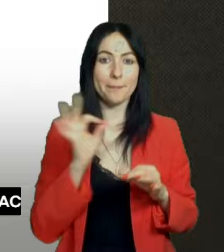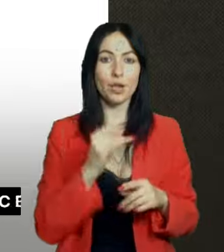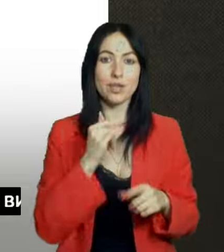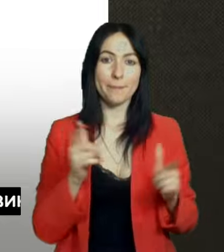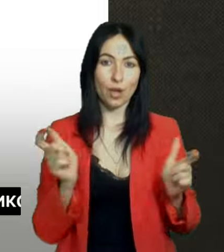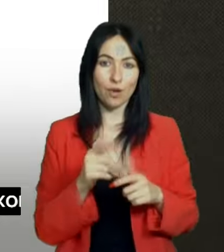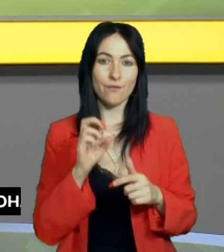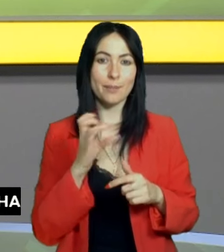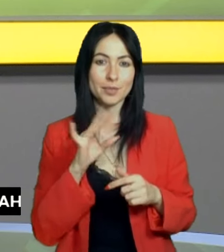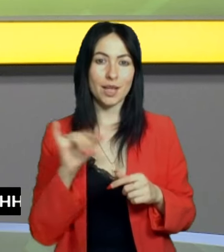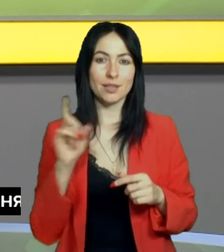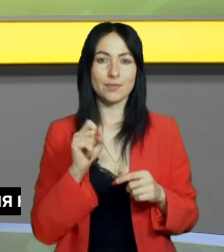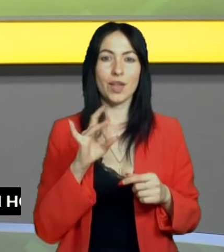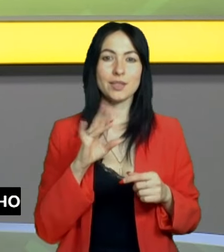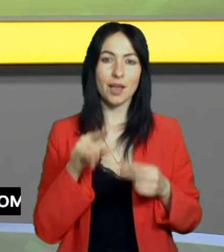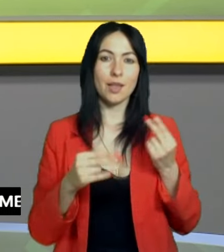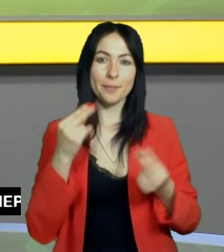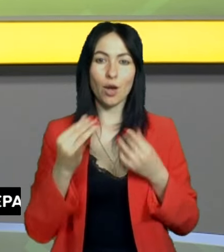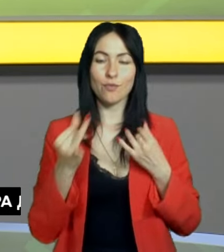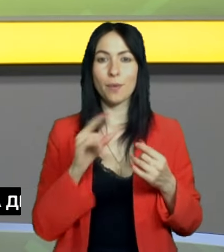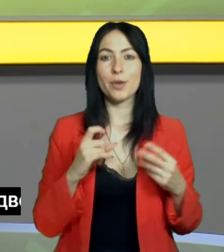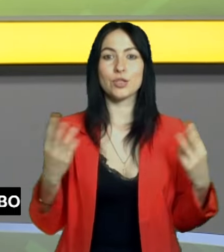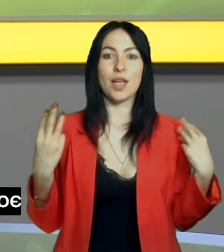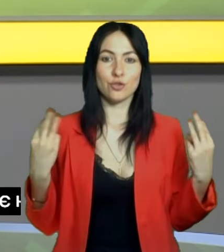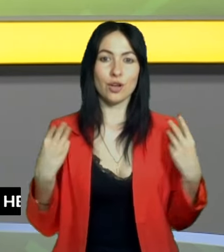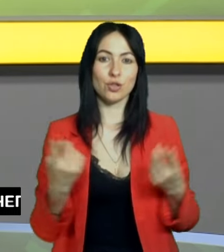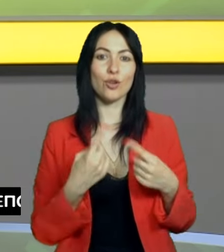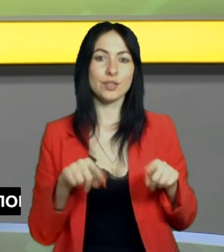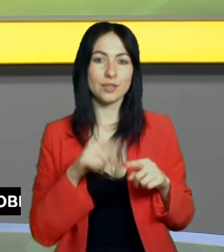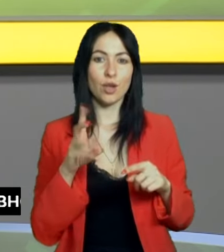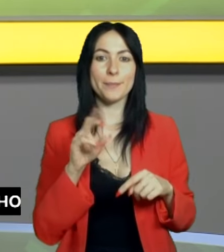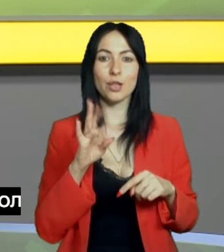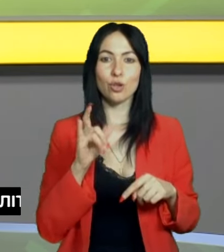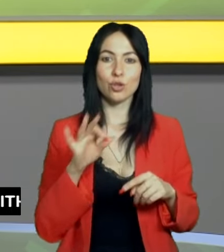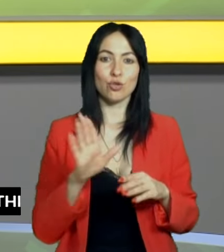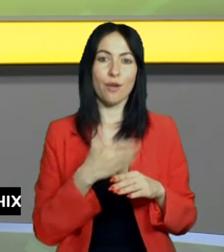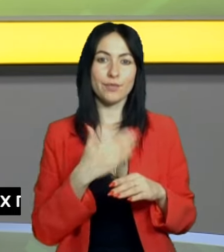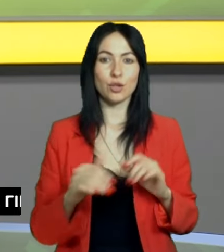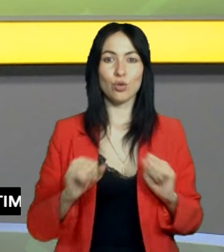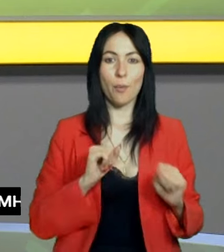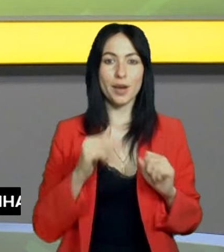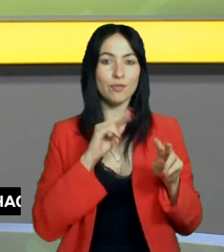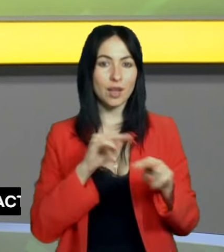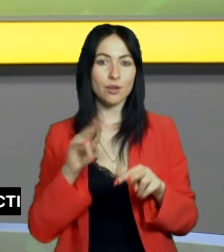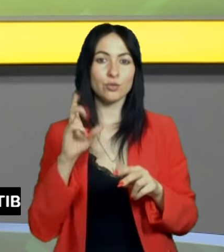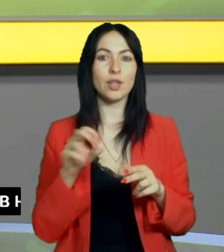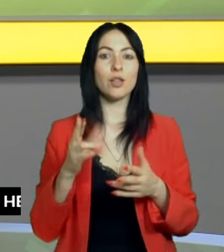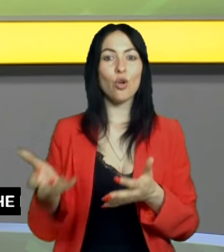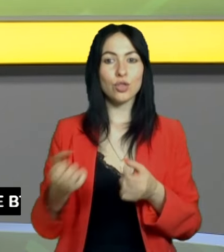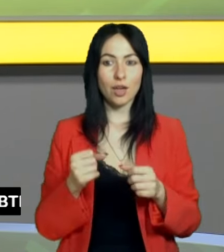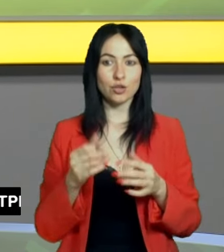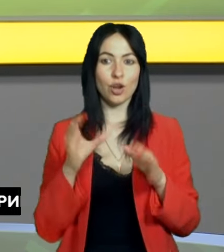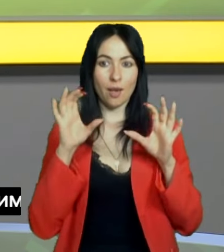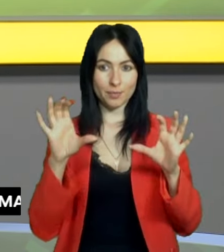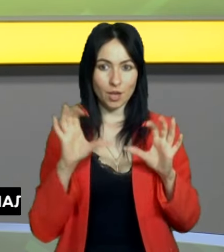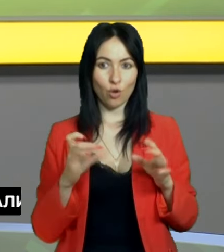з азартними іграми говоримо із начальником організаційно-методичного відділу управління нагляду за додержанням законів органами Бюро